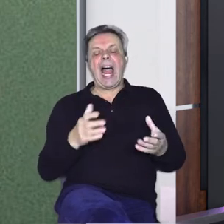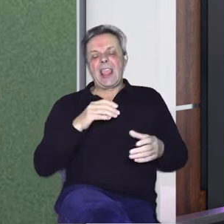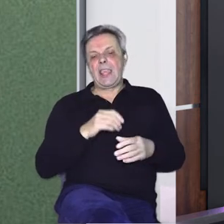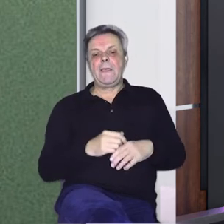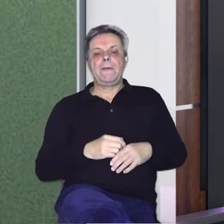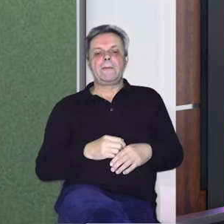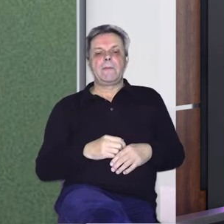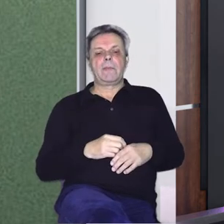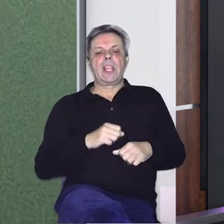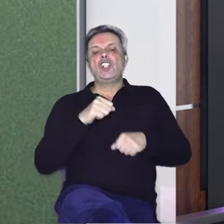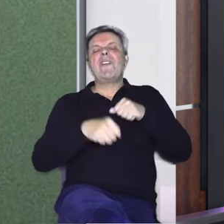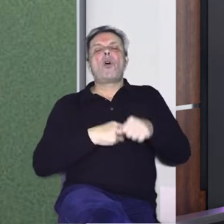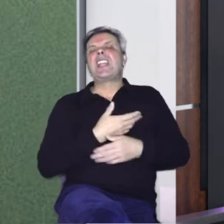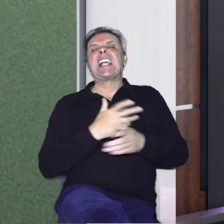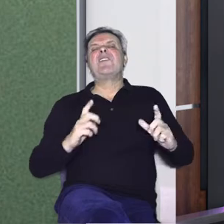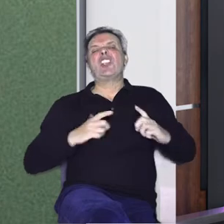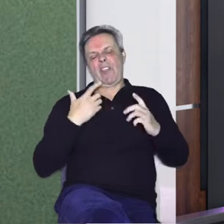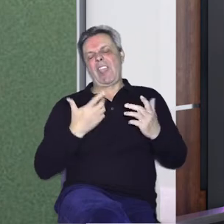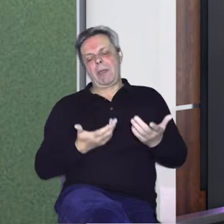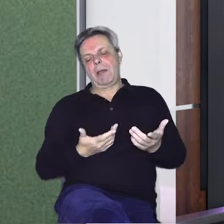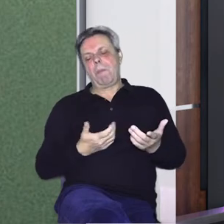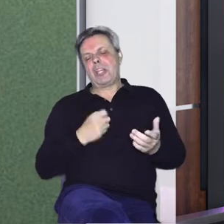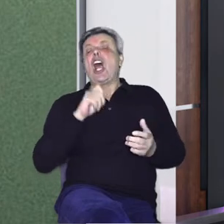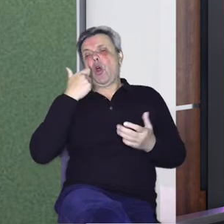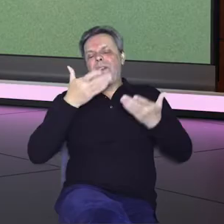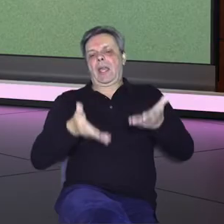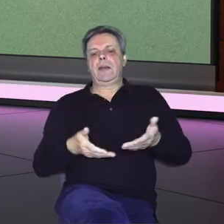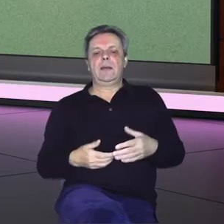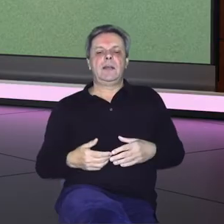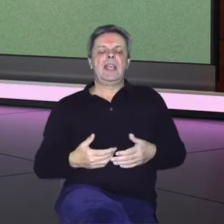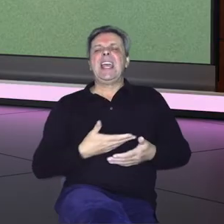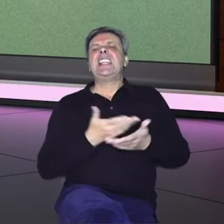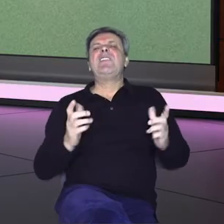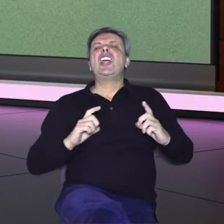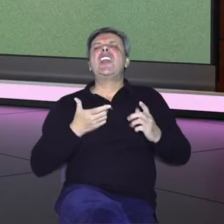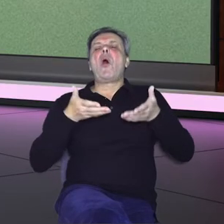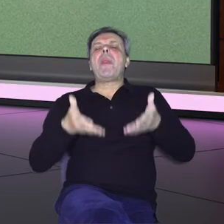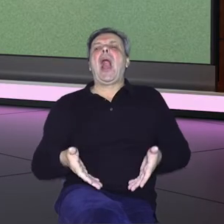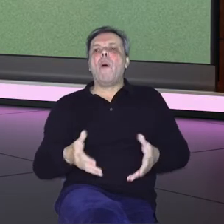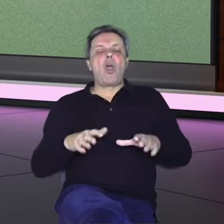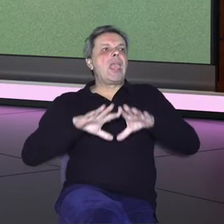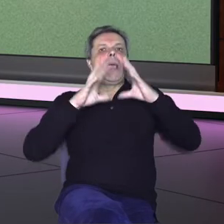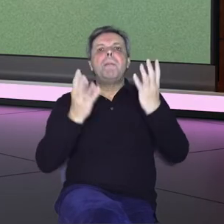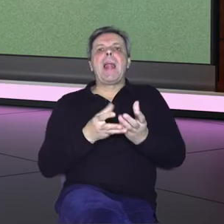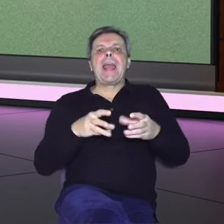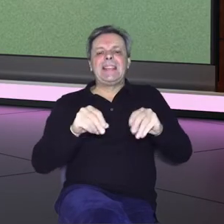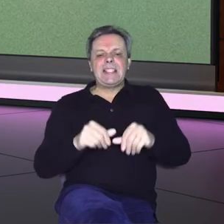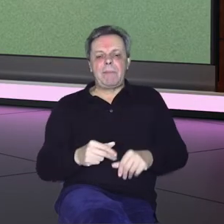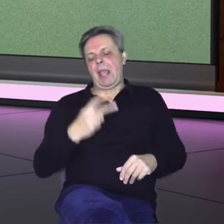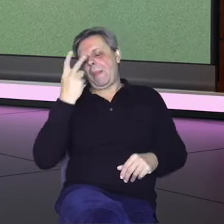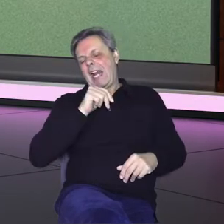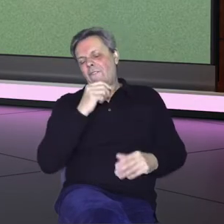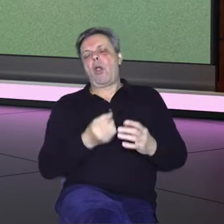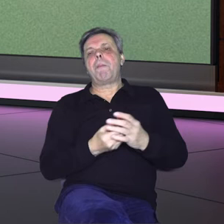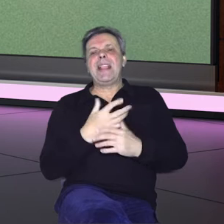živih bića, a naravno da sam svjestan, kao što sam već malo prije govorio o svijesti, da je sve živo na ovoj planeti. Naravno i